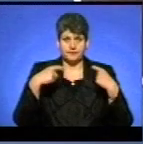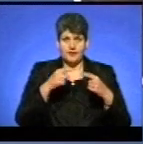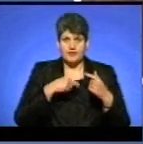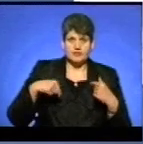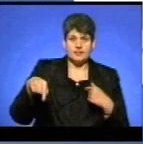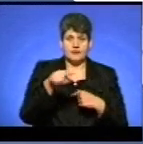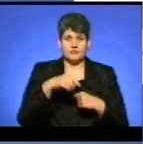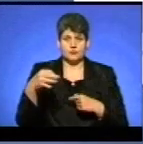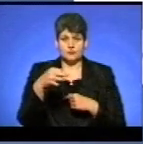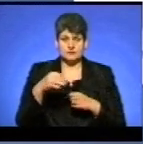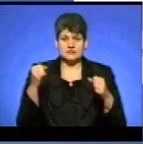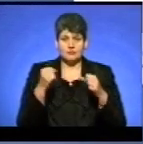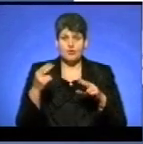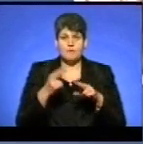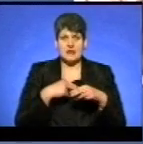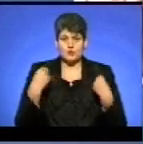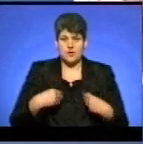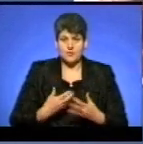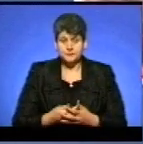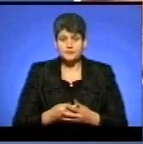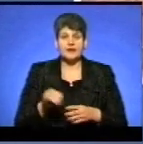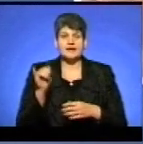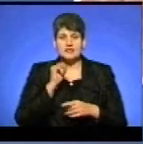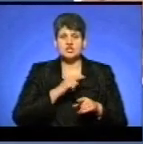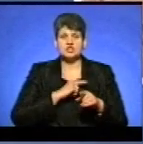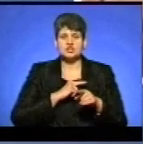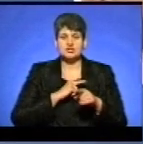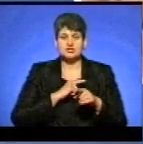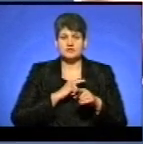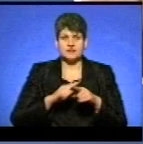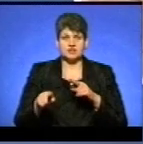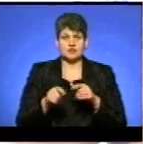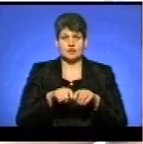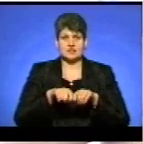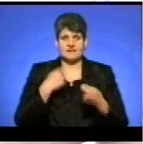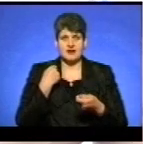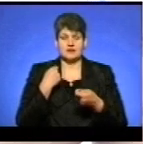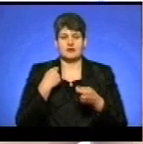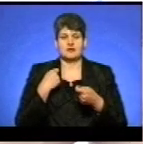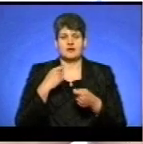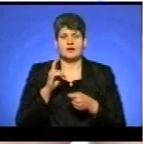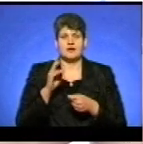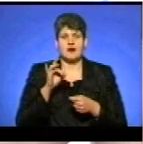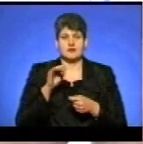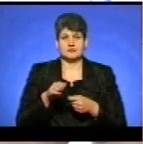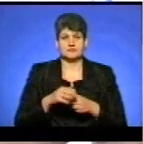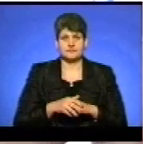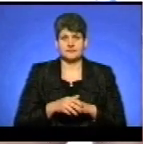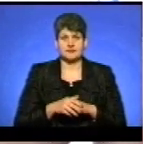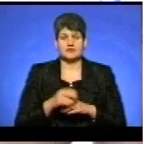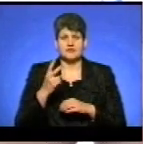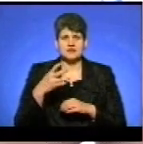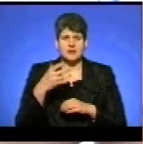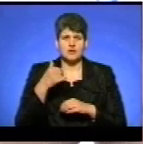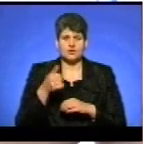тернопільського ставу взимку без верхнього одягу та найшвидше розривання коло Декарт руками. Готуваюся пару диждів, а взагалі-то 25